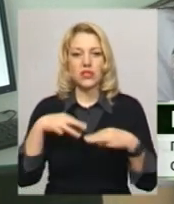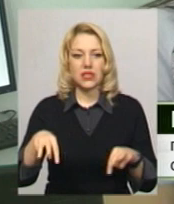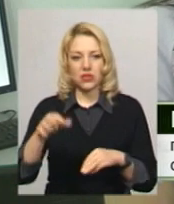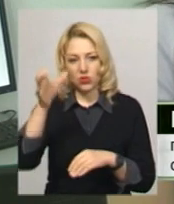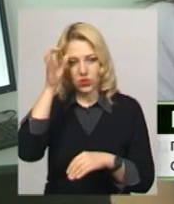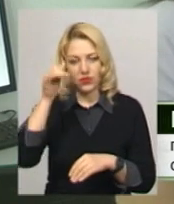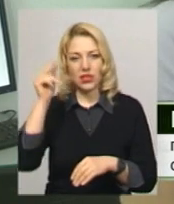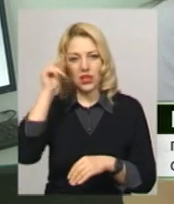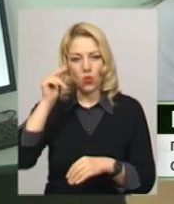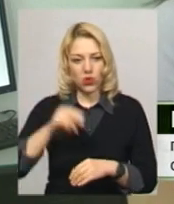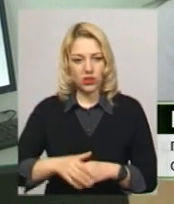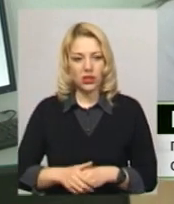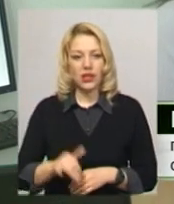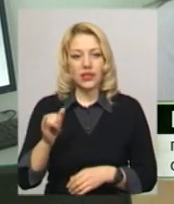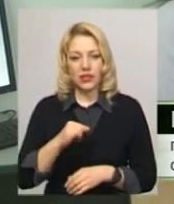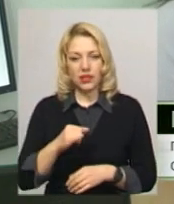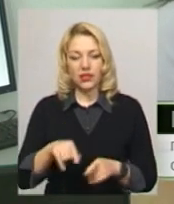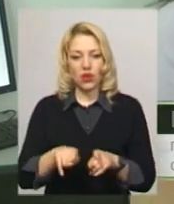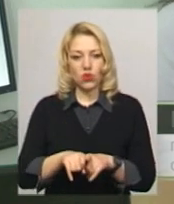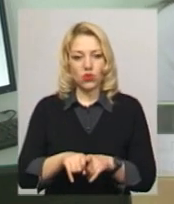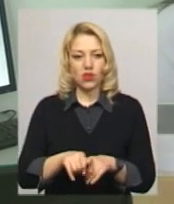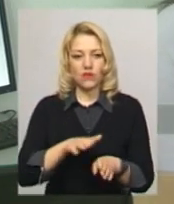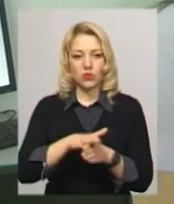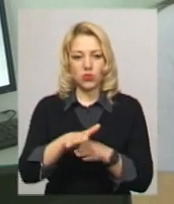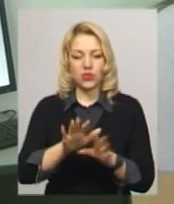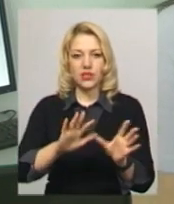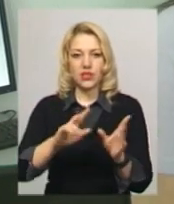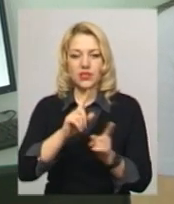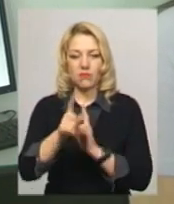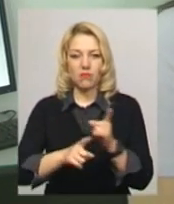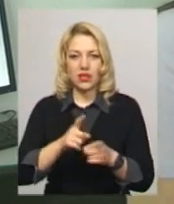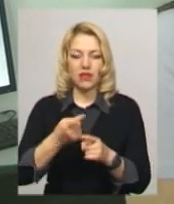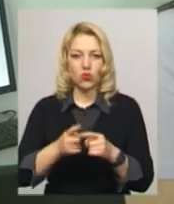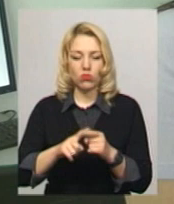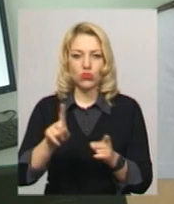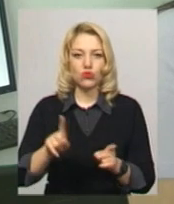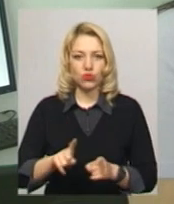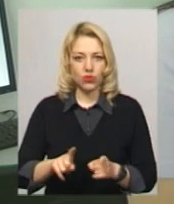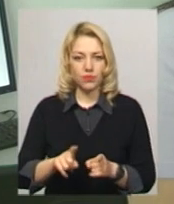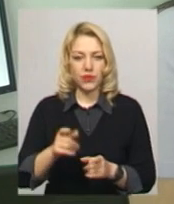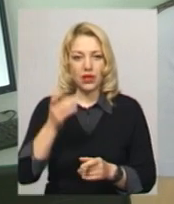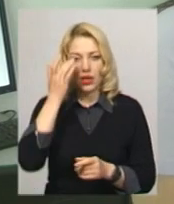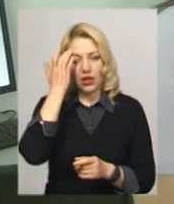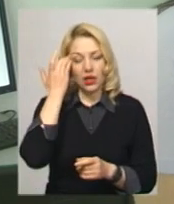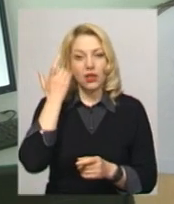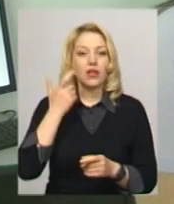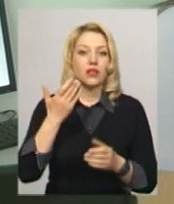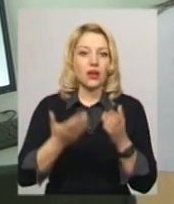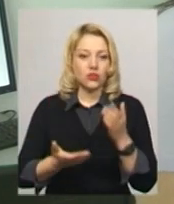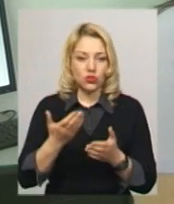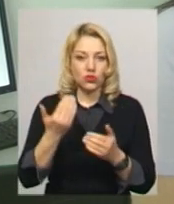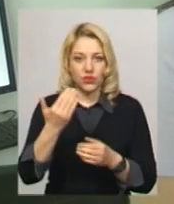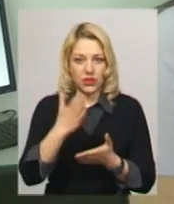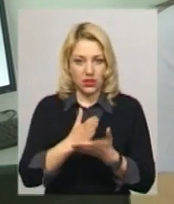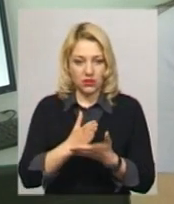освіти та науки. І також відбулися зміни в тому, що якщо ви